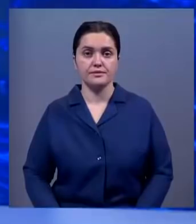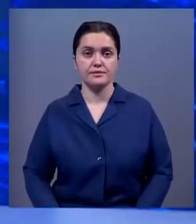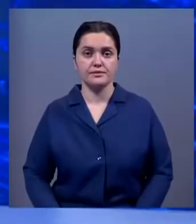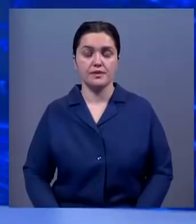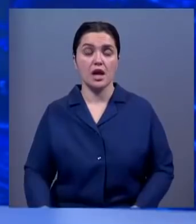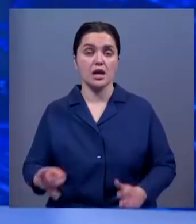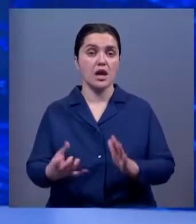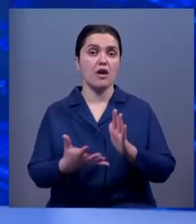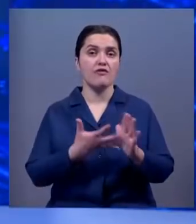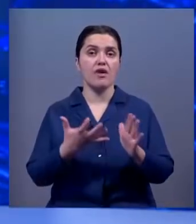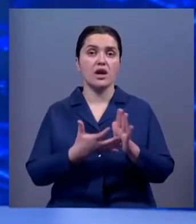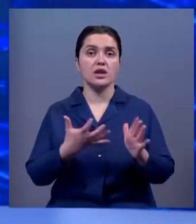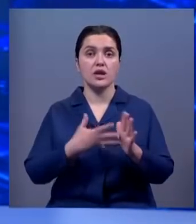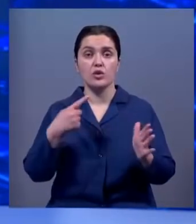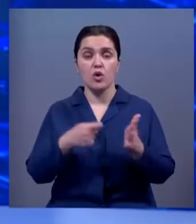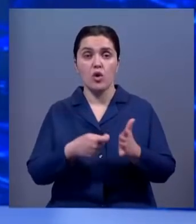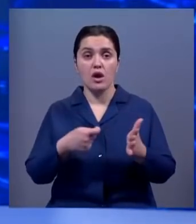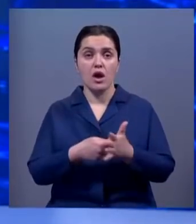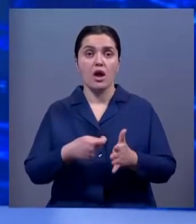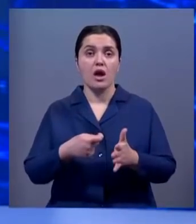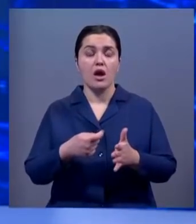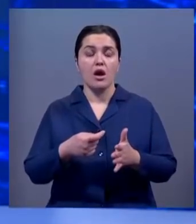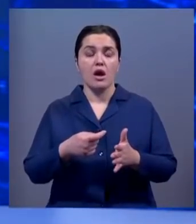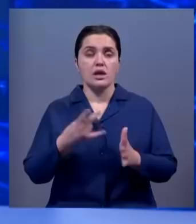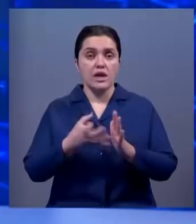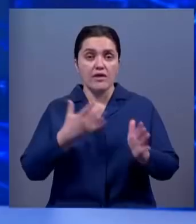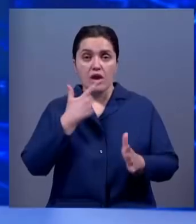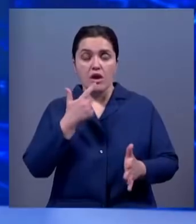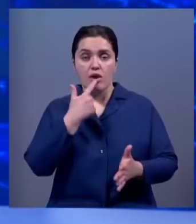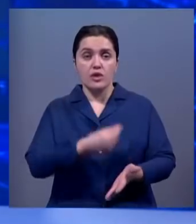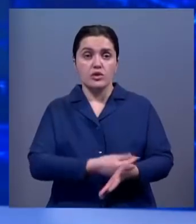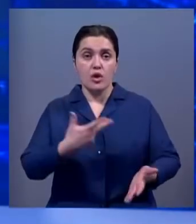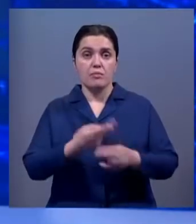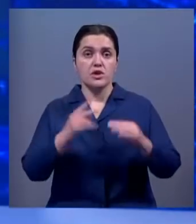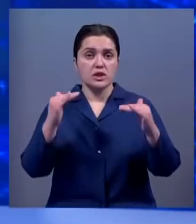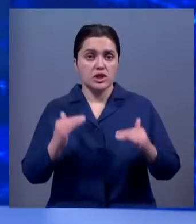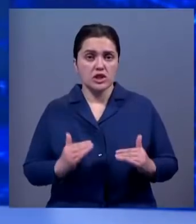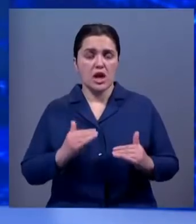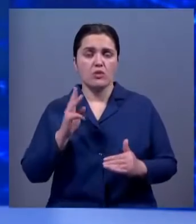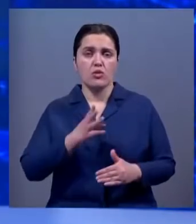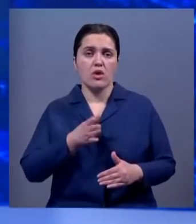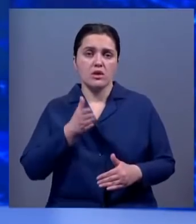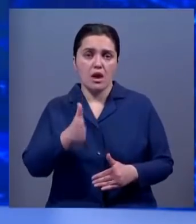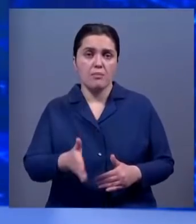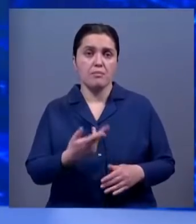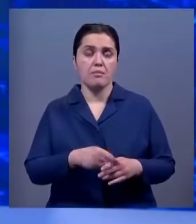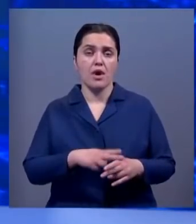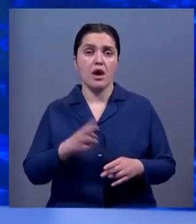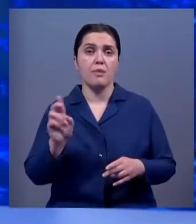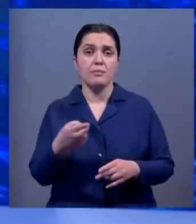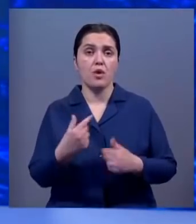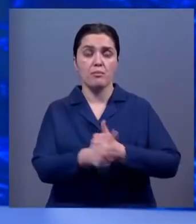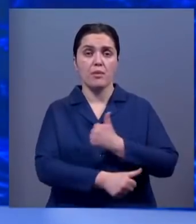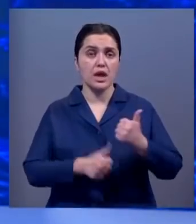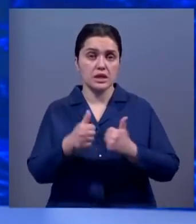Не хватает доноров. Врачи в Атравусской области говорят о снижении числа добровольцев. Ежегодный запас биоматериала в региональном центре крови